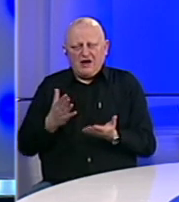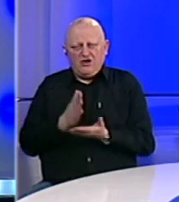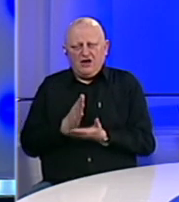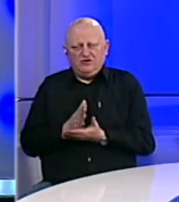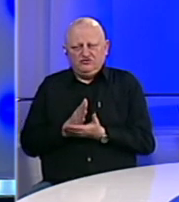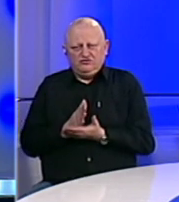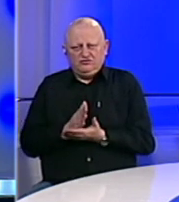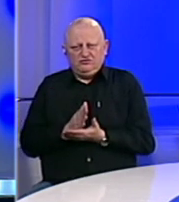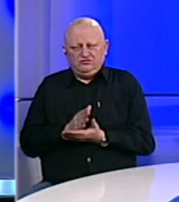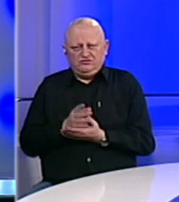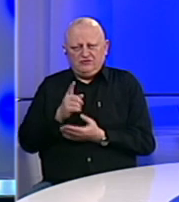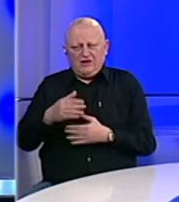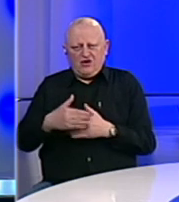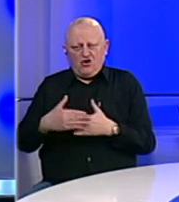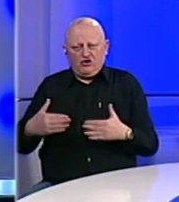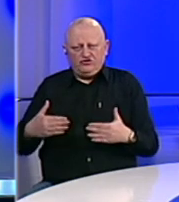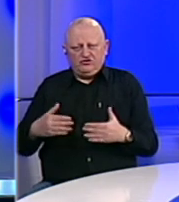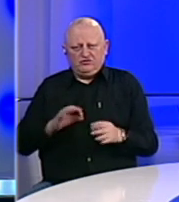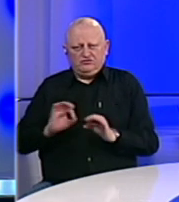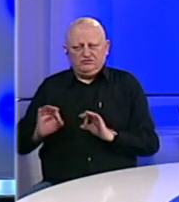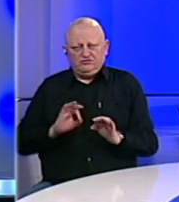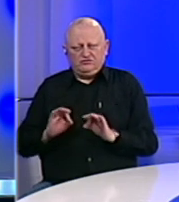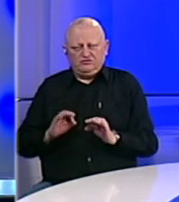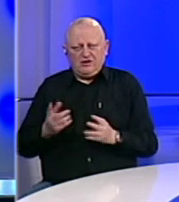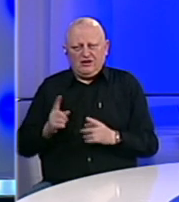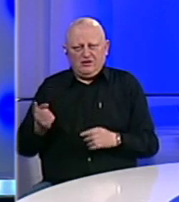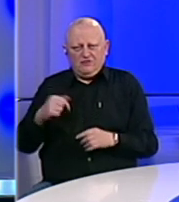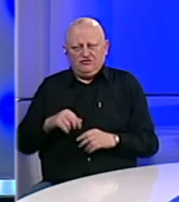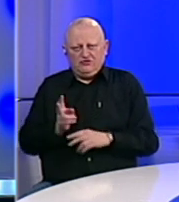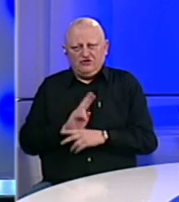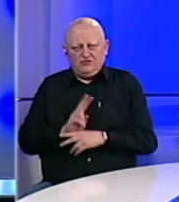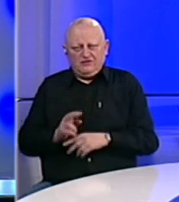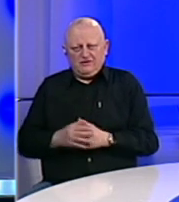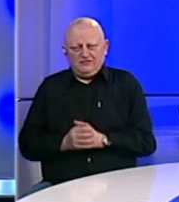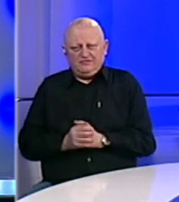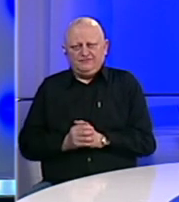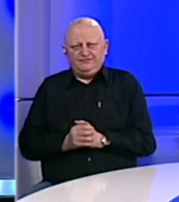način će se ta ograničenja regulirati i kako ne bi došlo do zloupotreba?